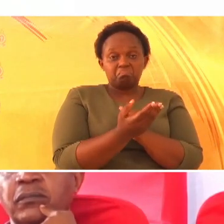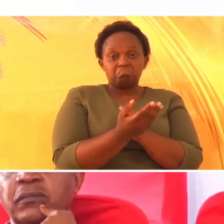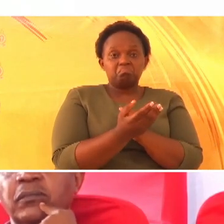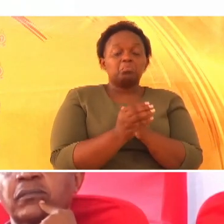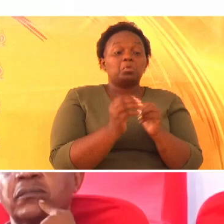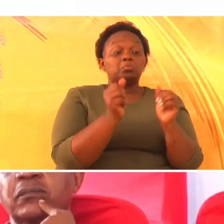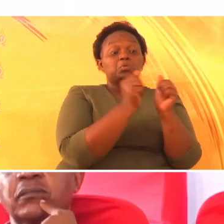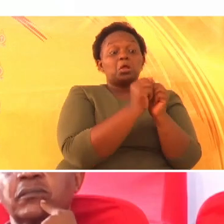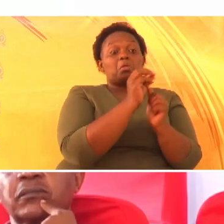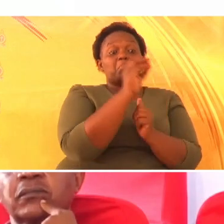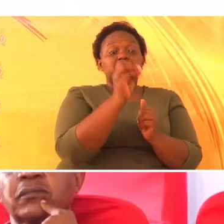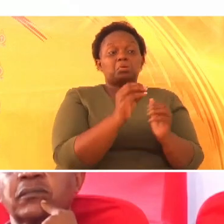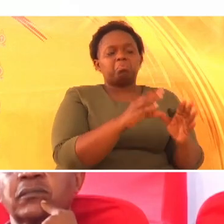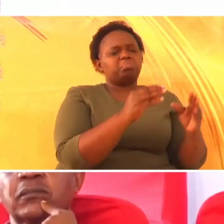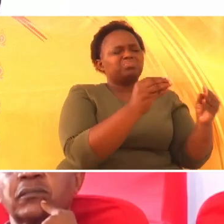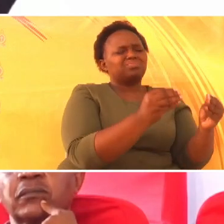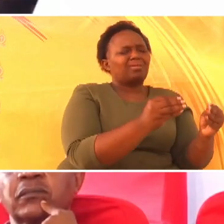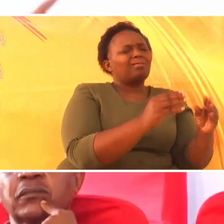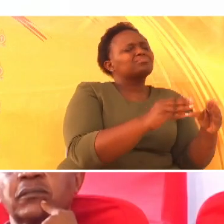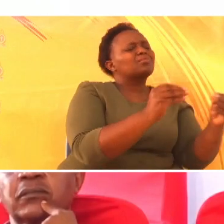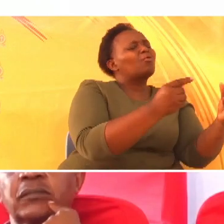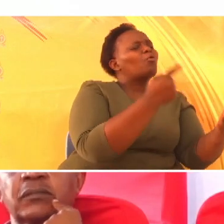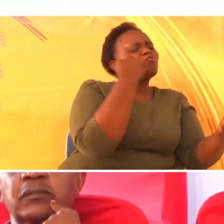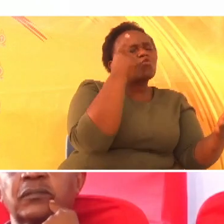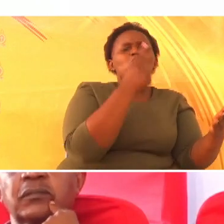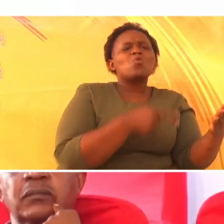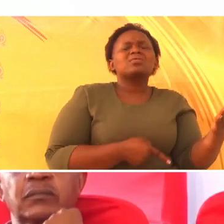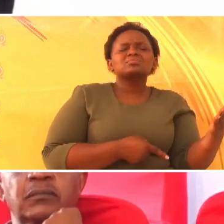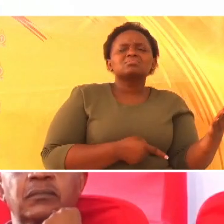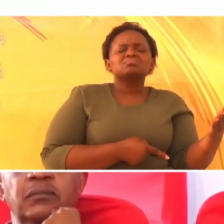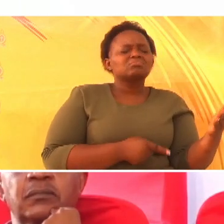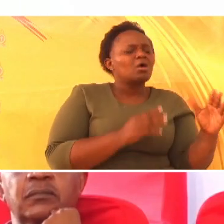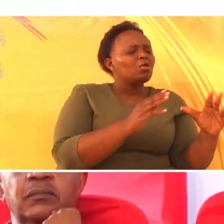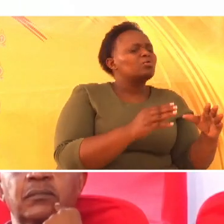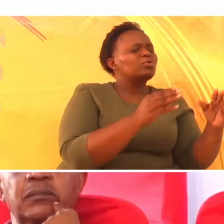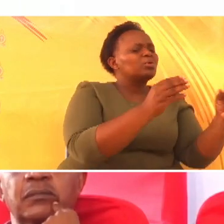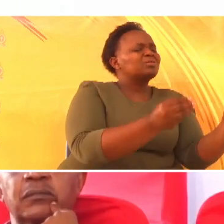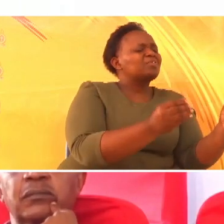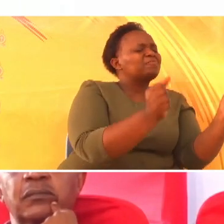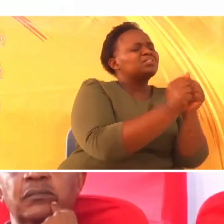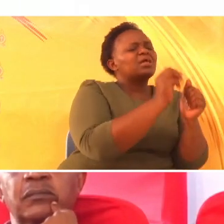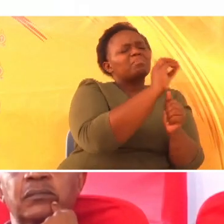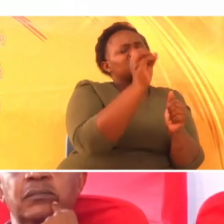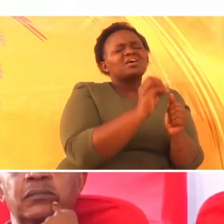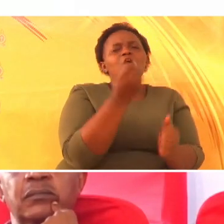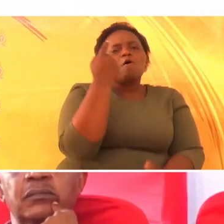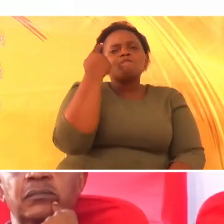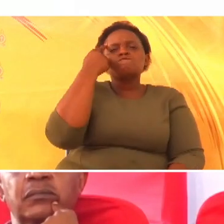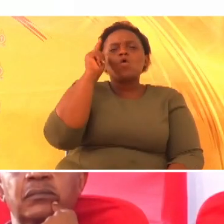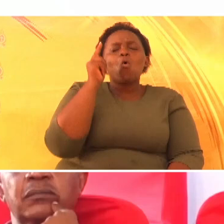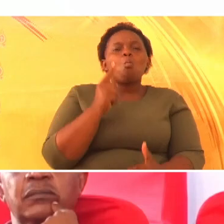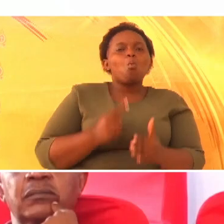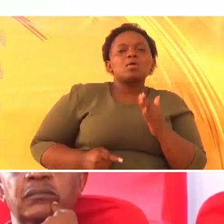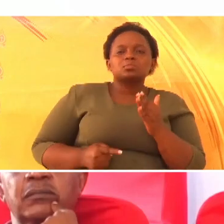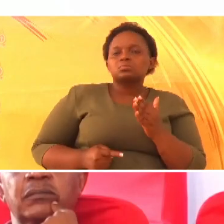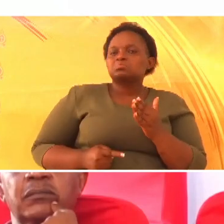Ana wauliza ni za nini. Why do you give all these tides? Ni ya nini?